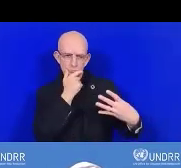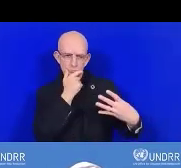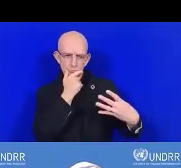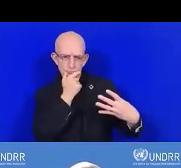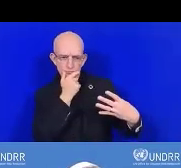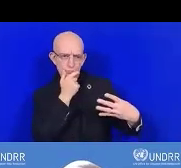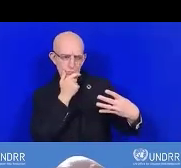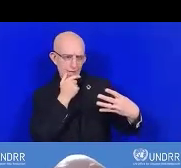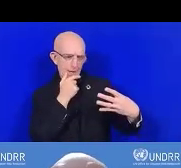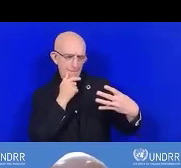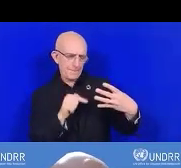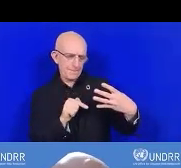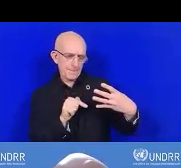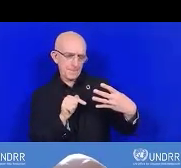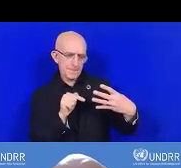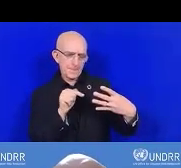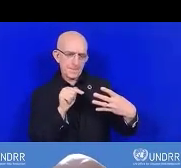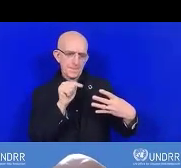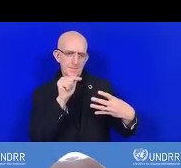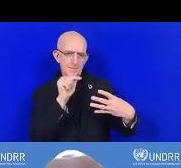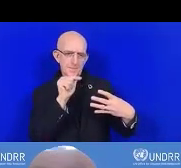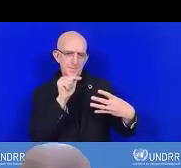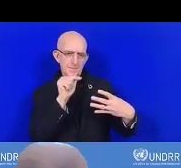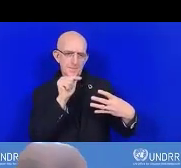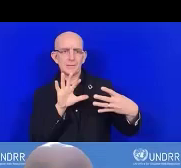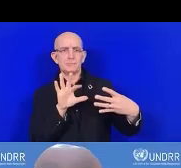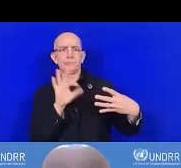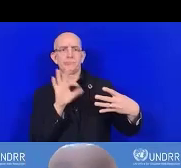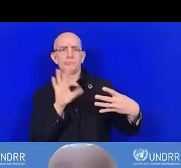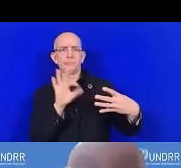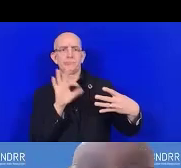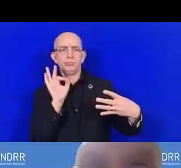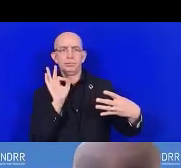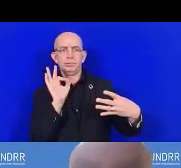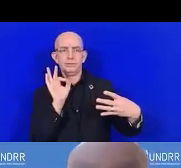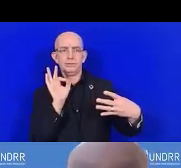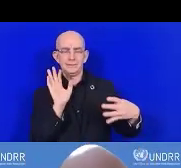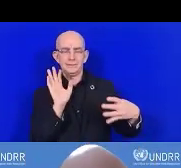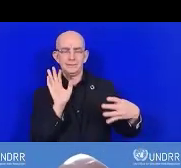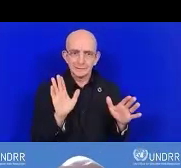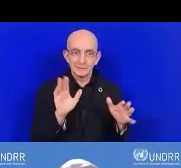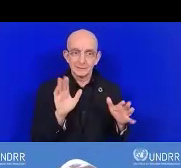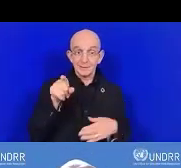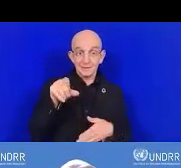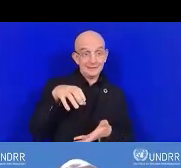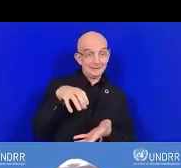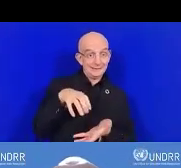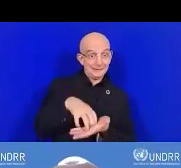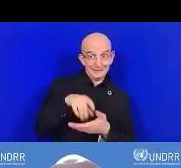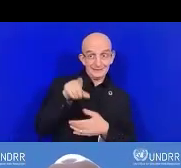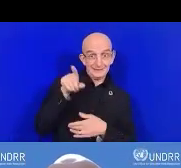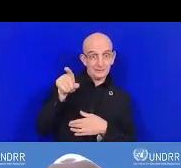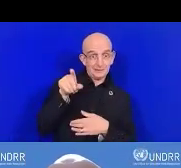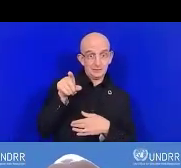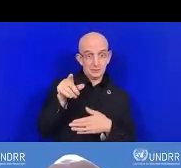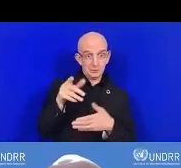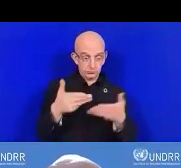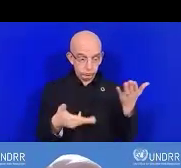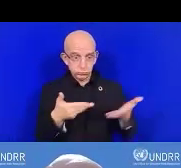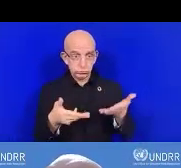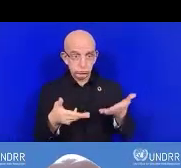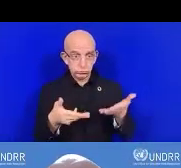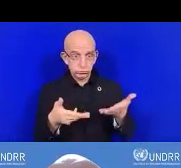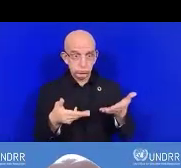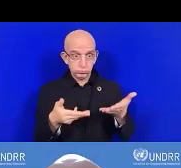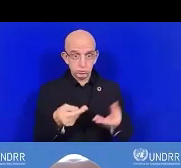Cependant, lorsque les villes utilisent cet outil ou le gouvernement utilise cet outil, ce qu'ils font, c'est qu